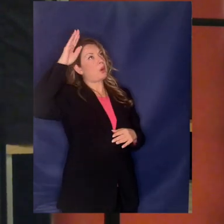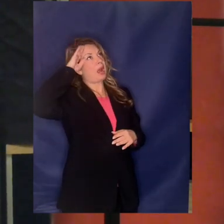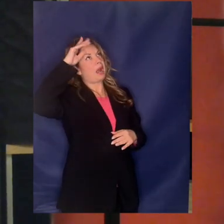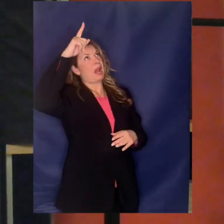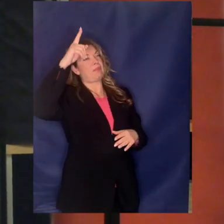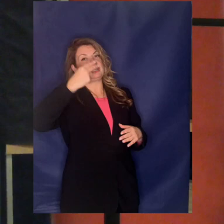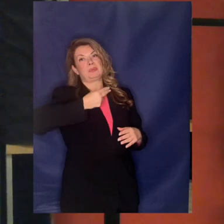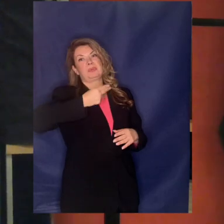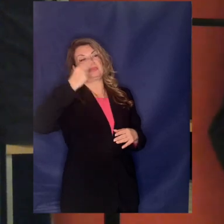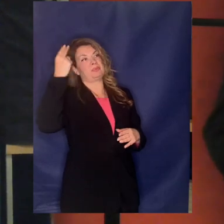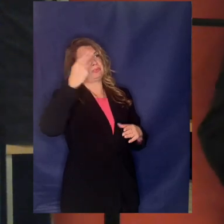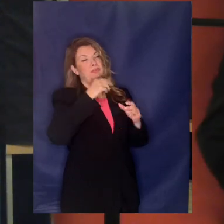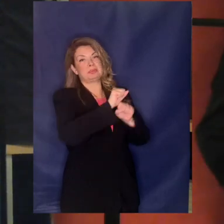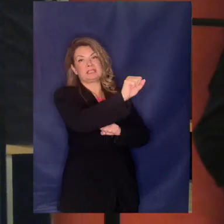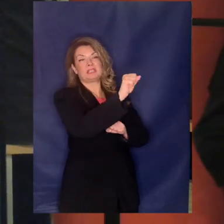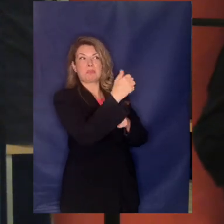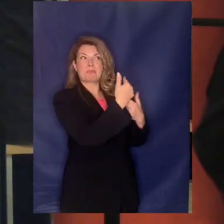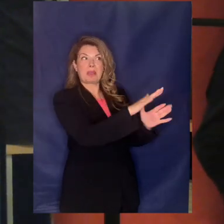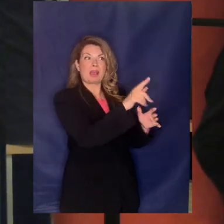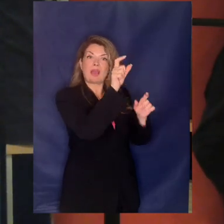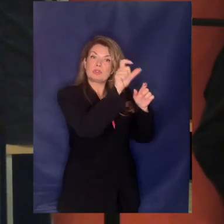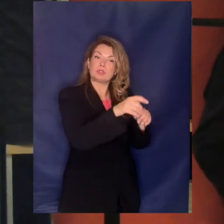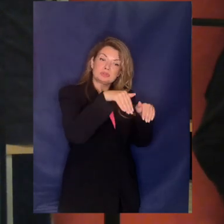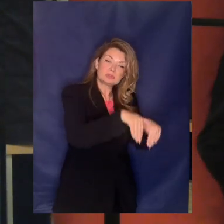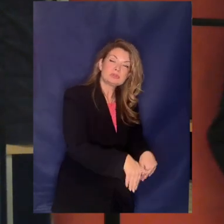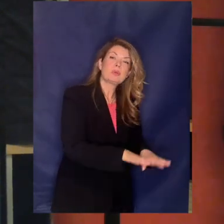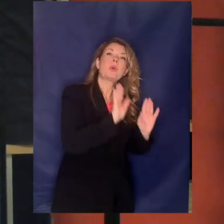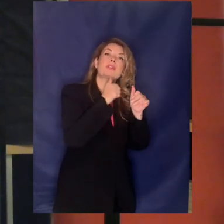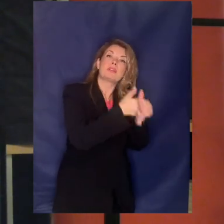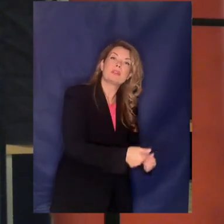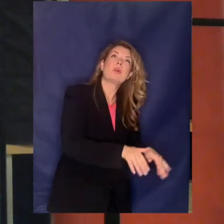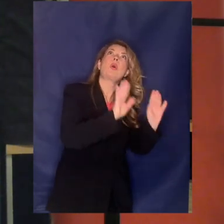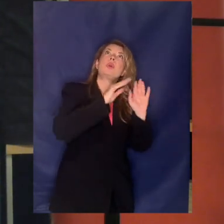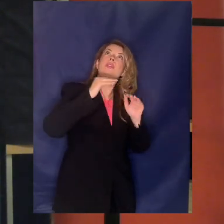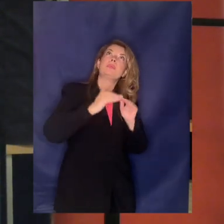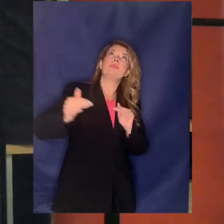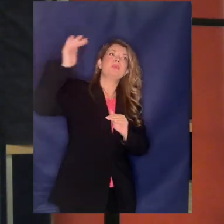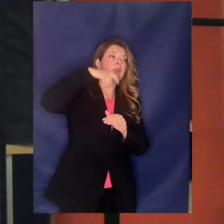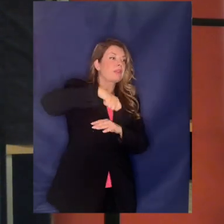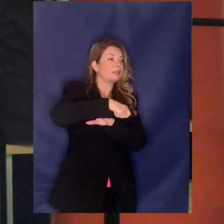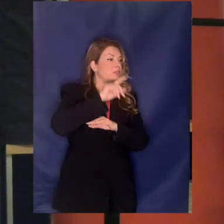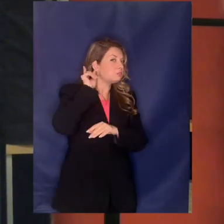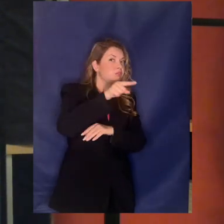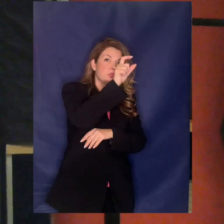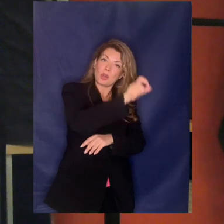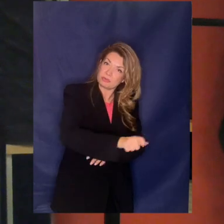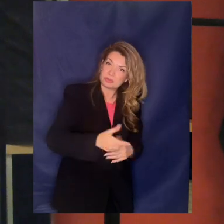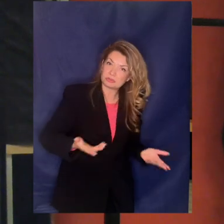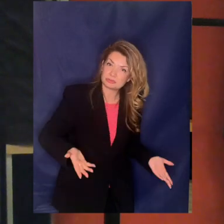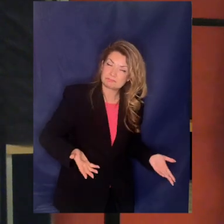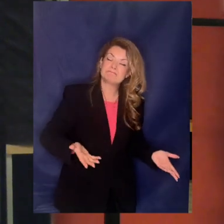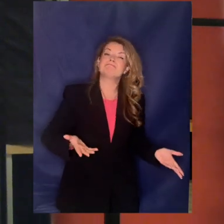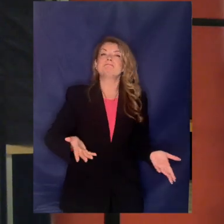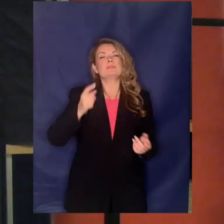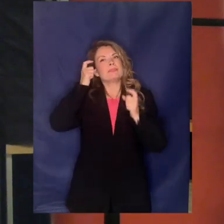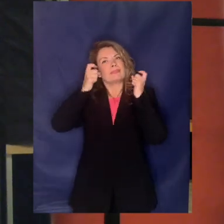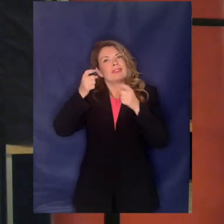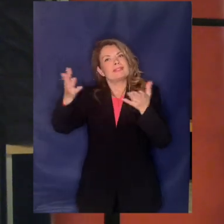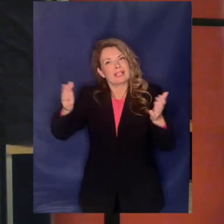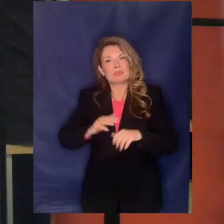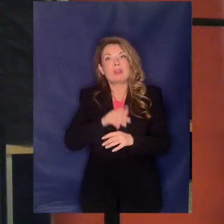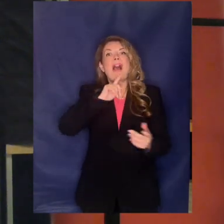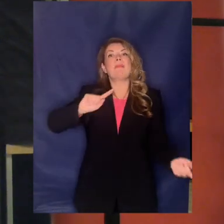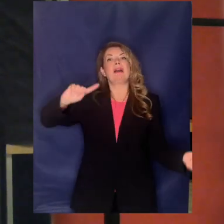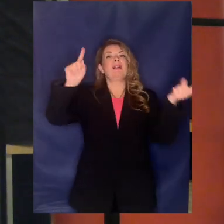σπουδαίο και για φανταστείτε τώρα όλα αυτά να είχαν συμβεί με κυβέρνηση